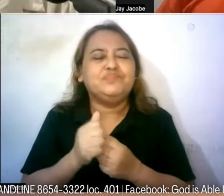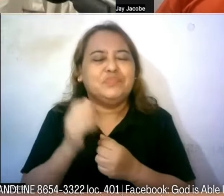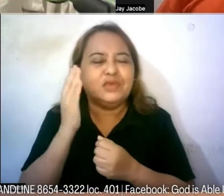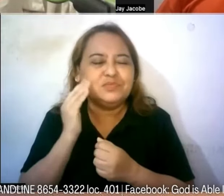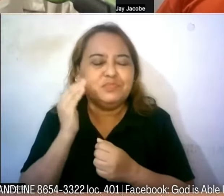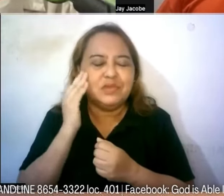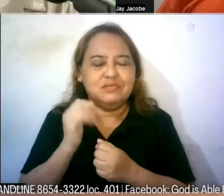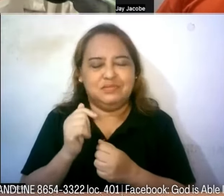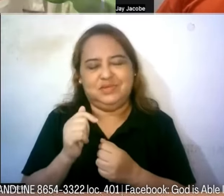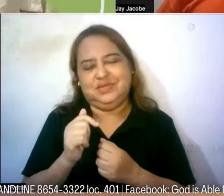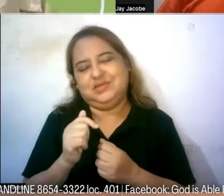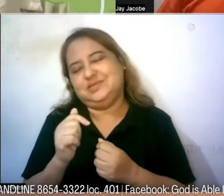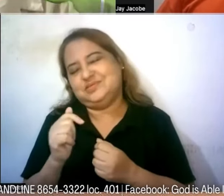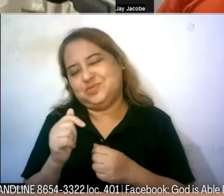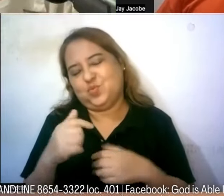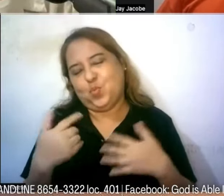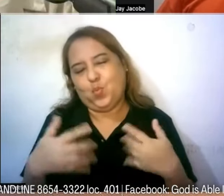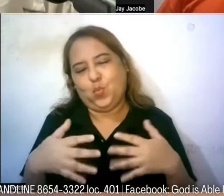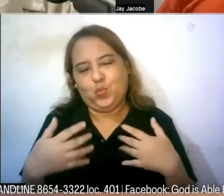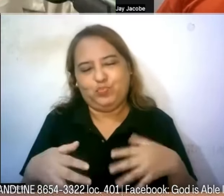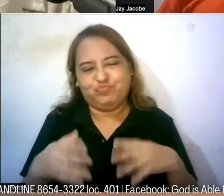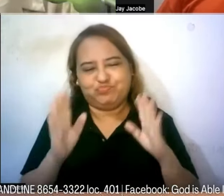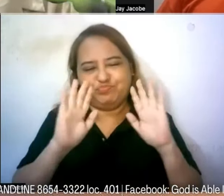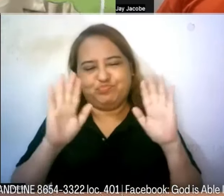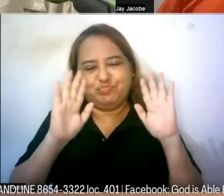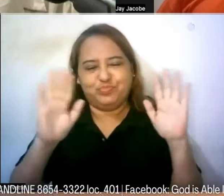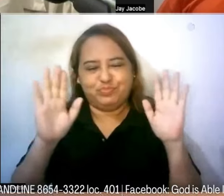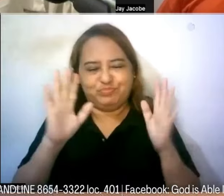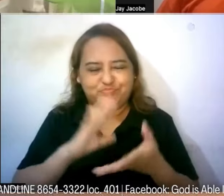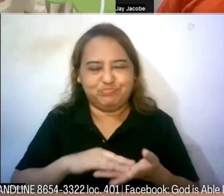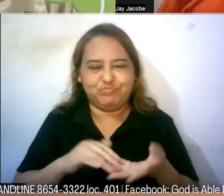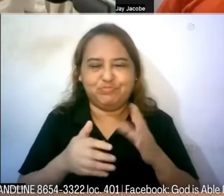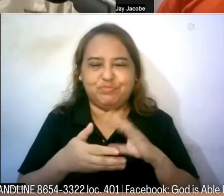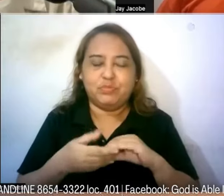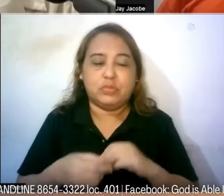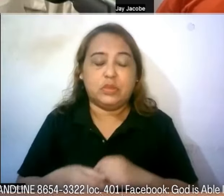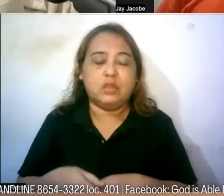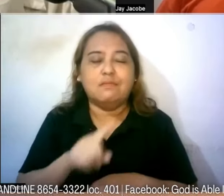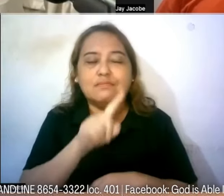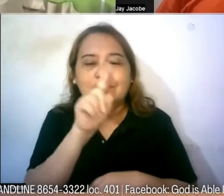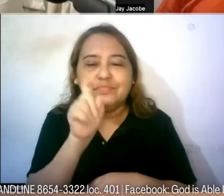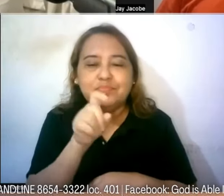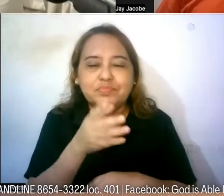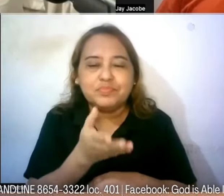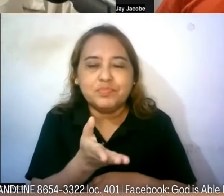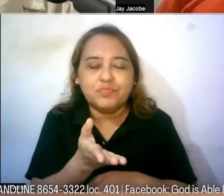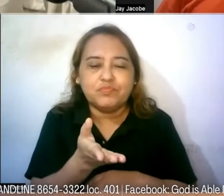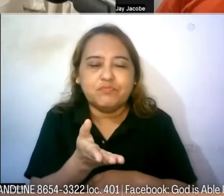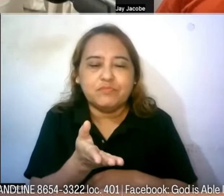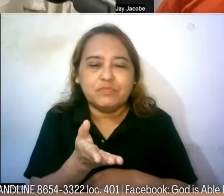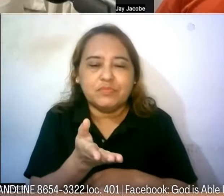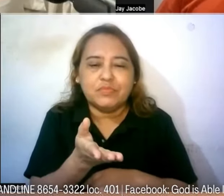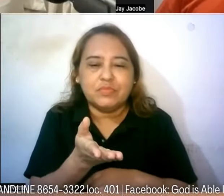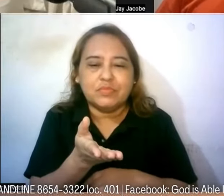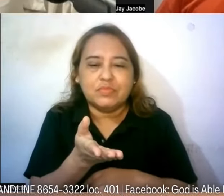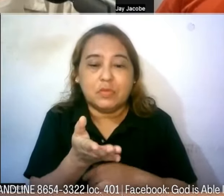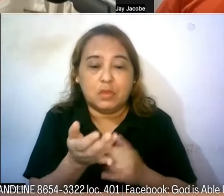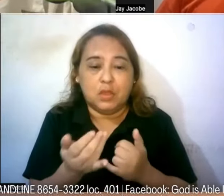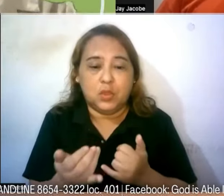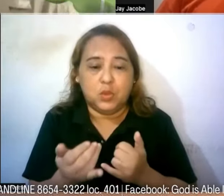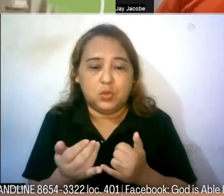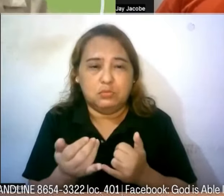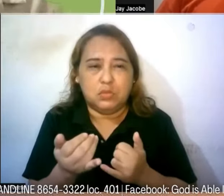kaibigan what a wonderful story Pastor Jay matanong kita ano mga ngayong parang mga